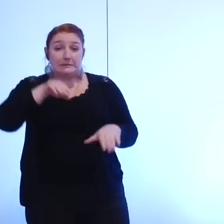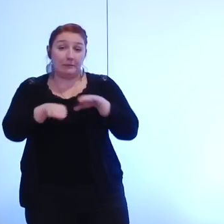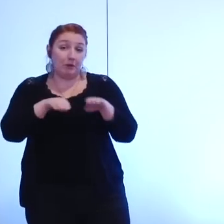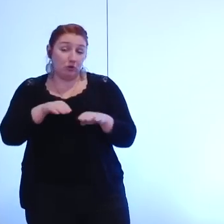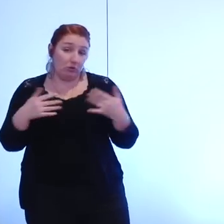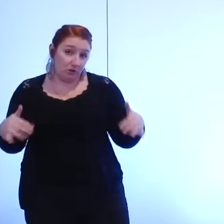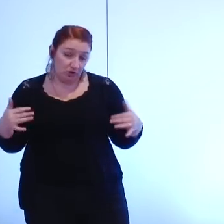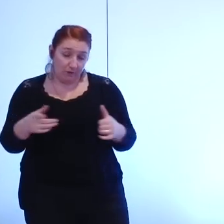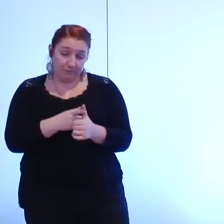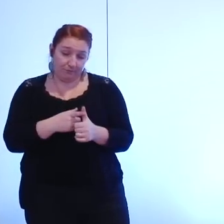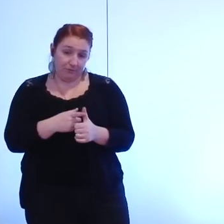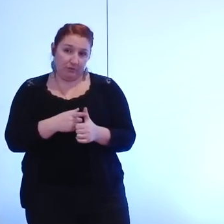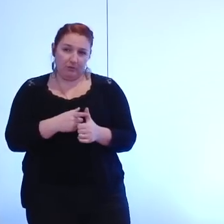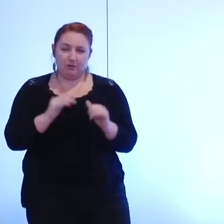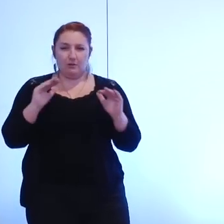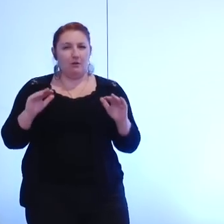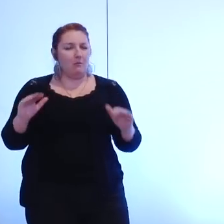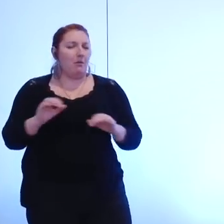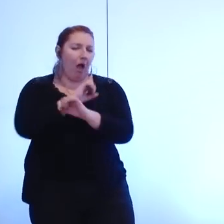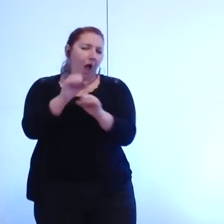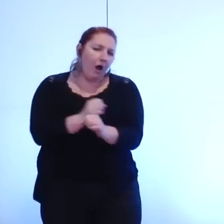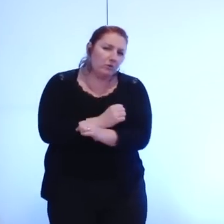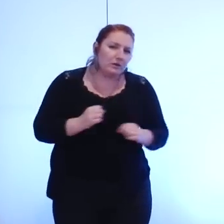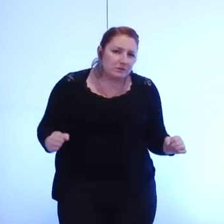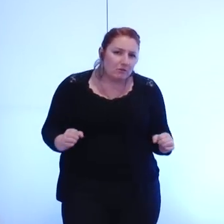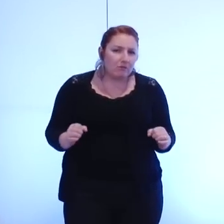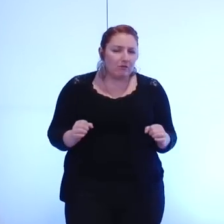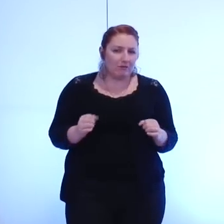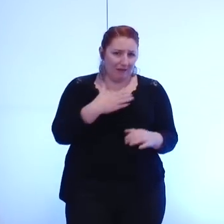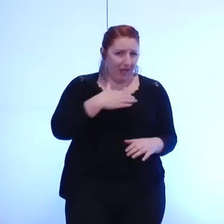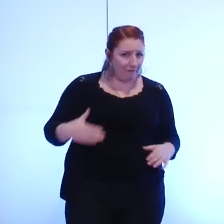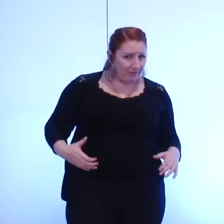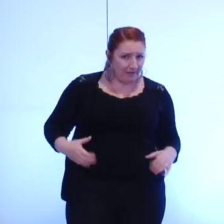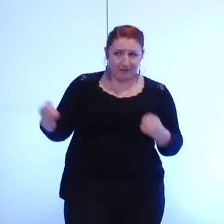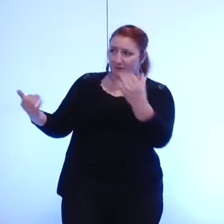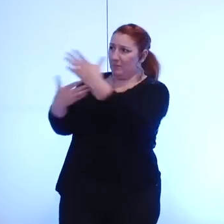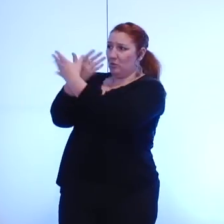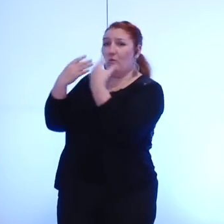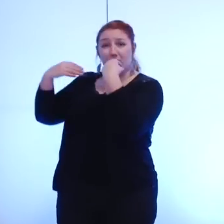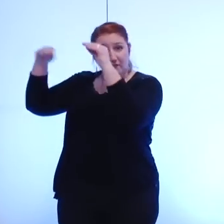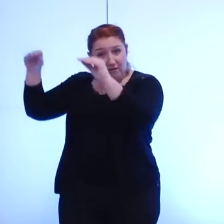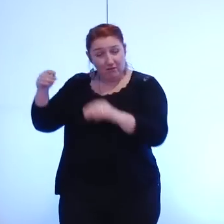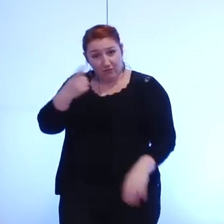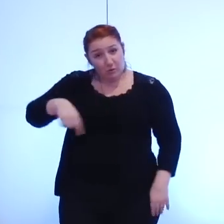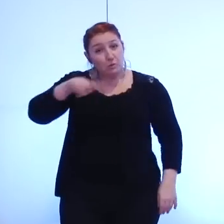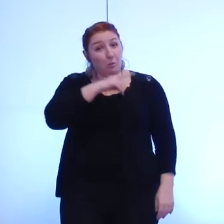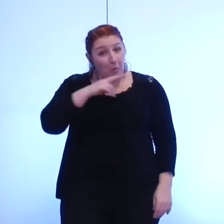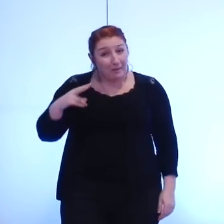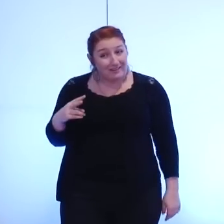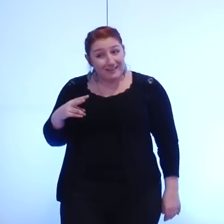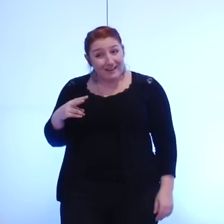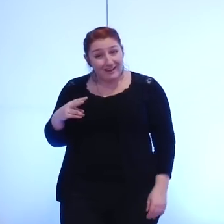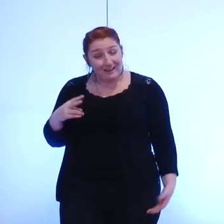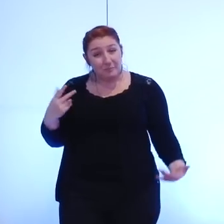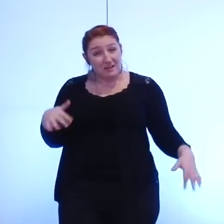c'est quand même ahurissant c'est la ville qui vend à la métro nous sommes propriétaires et nous par